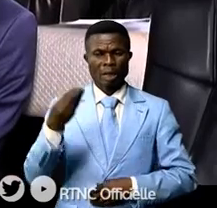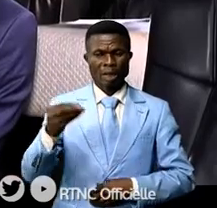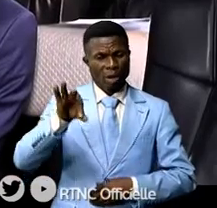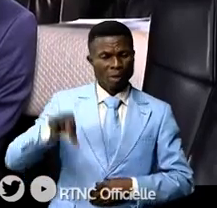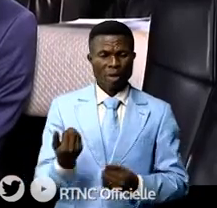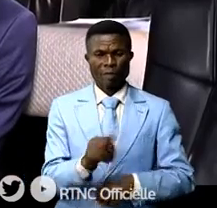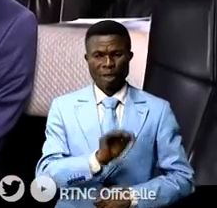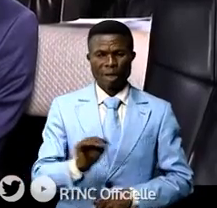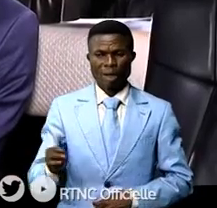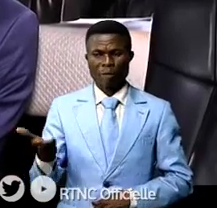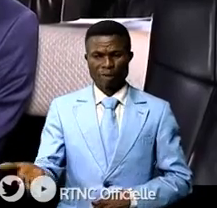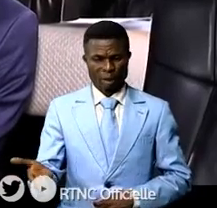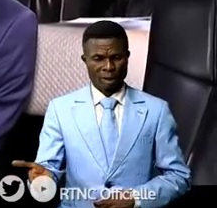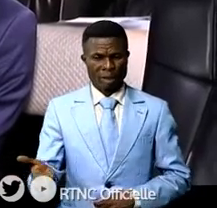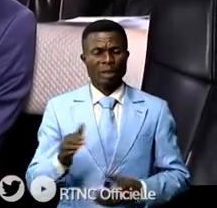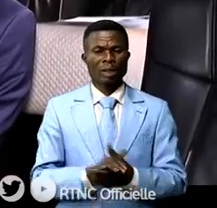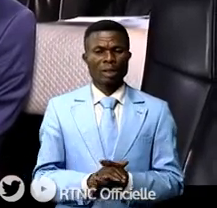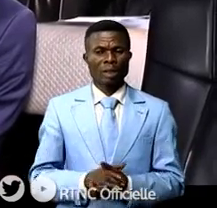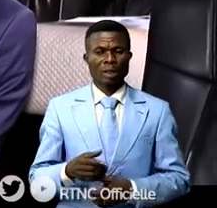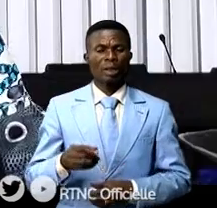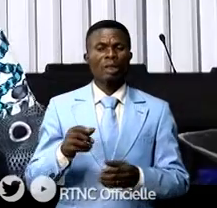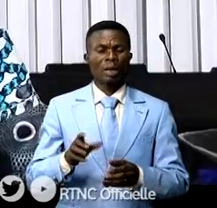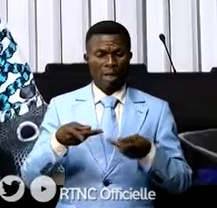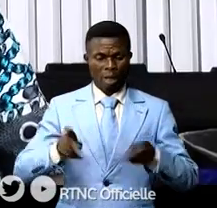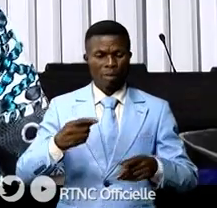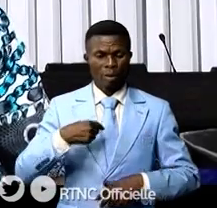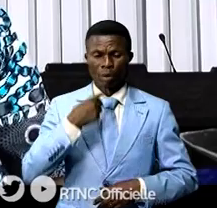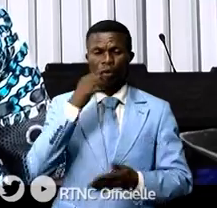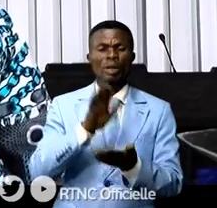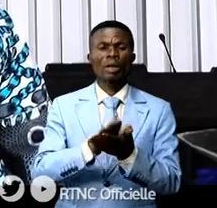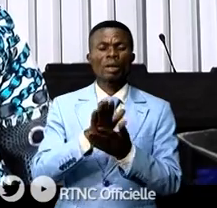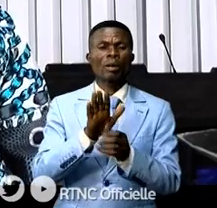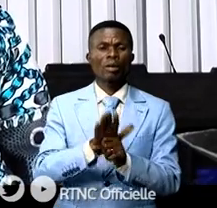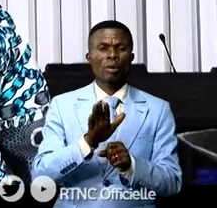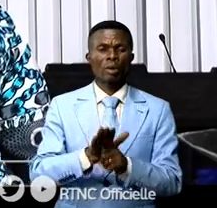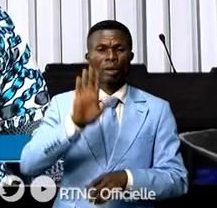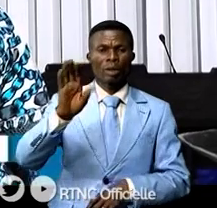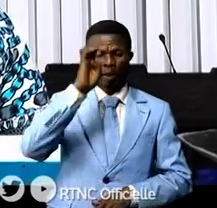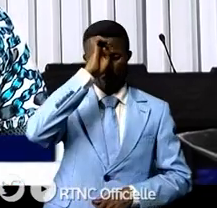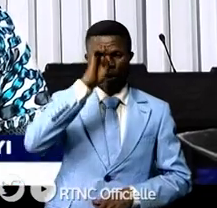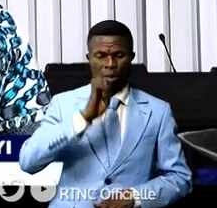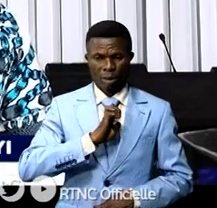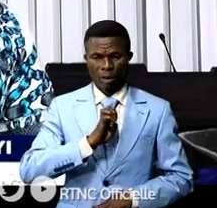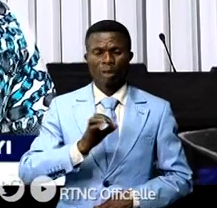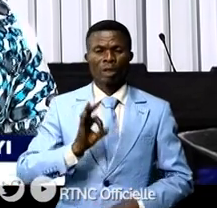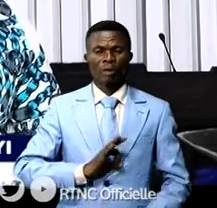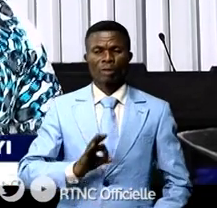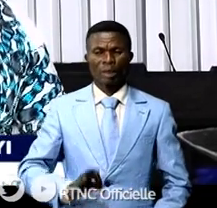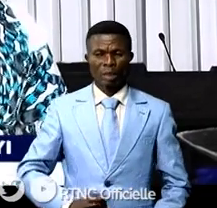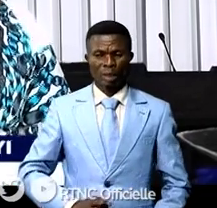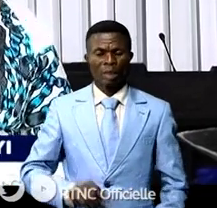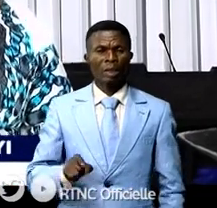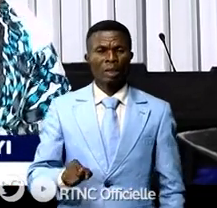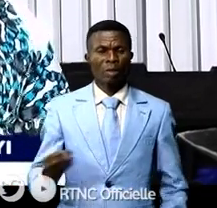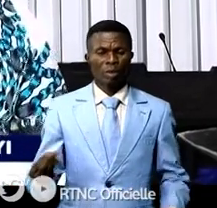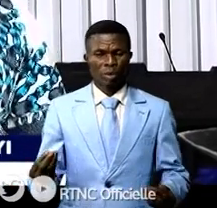enfants. A cet effet qu'il me soit permis de rendre un vivant hommage à son excellence monsieur Félix Antoine Tisségui